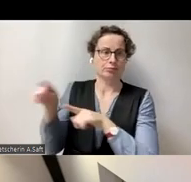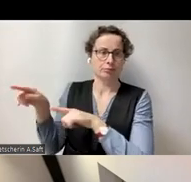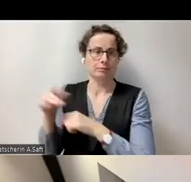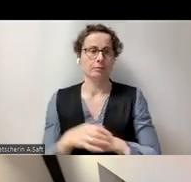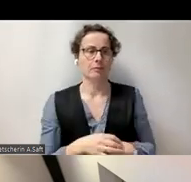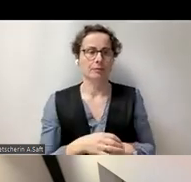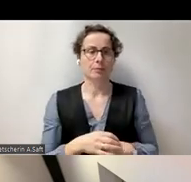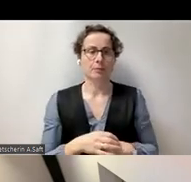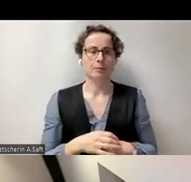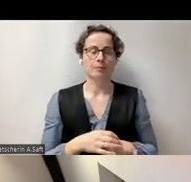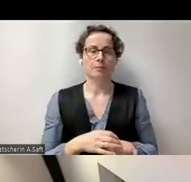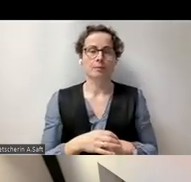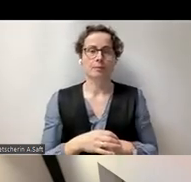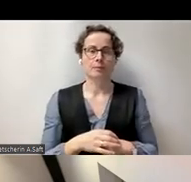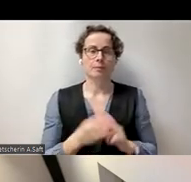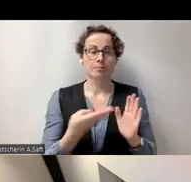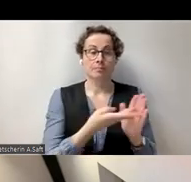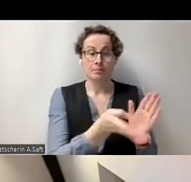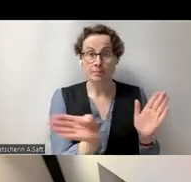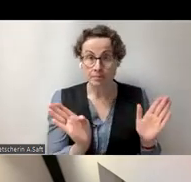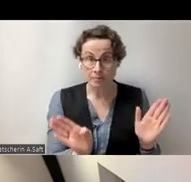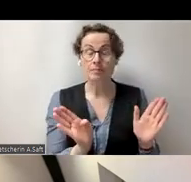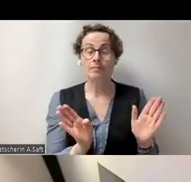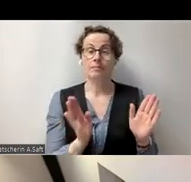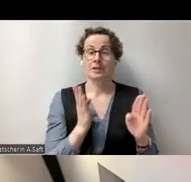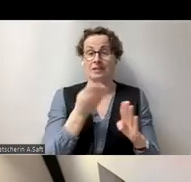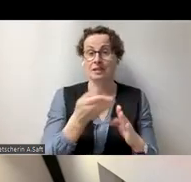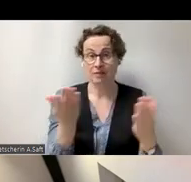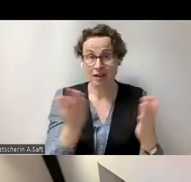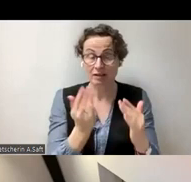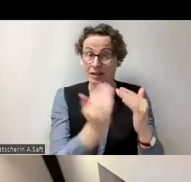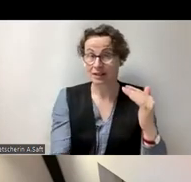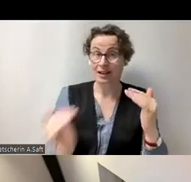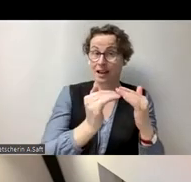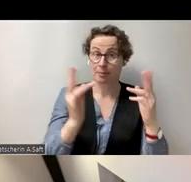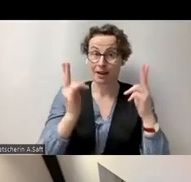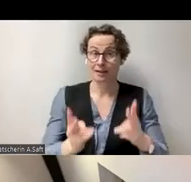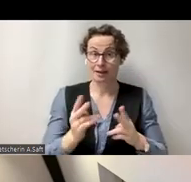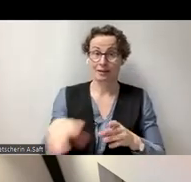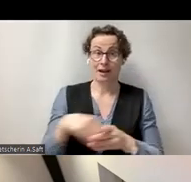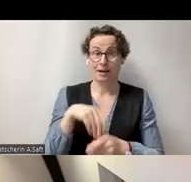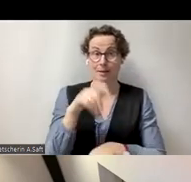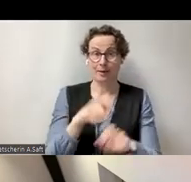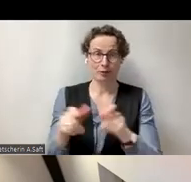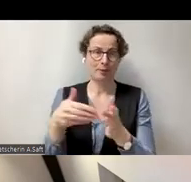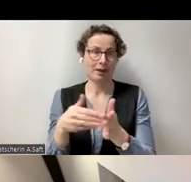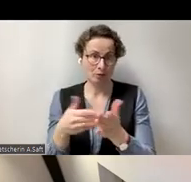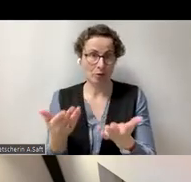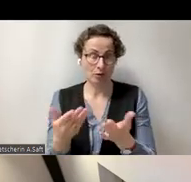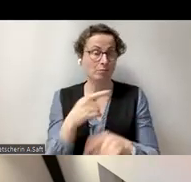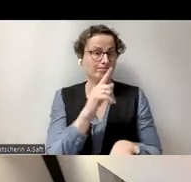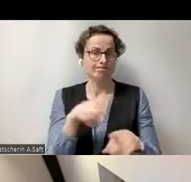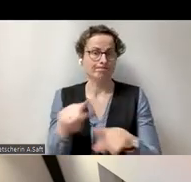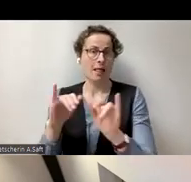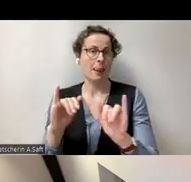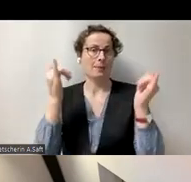Und wie gesagt, das Ziel ist die gleichberechtigte Teilnahme von Menschen mit Behinderungen in allen Lebensbereichen.